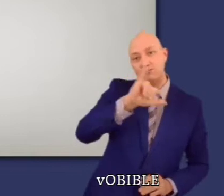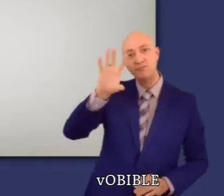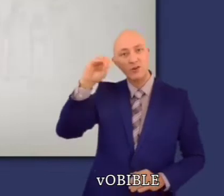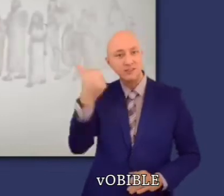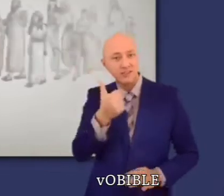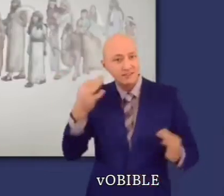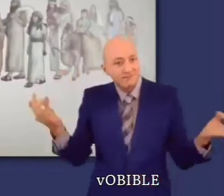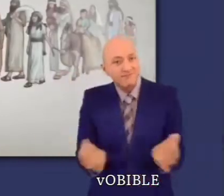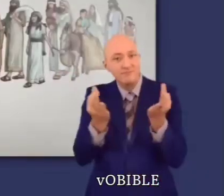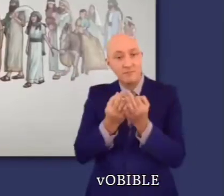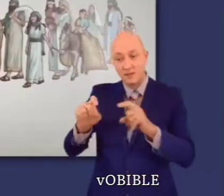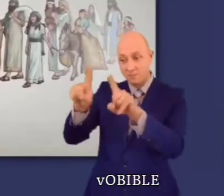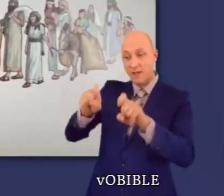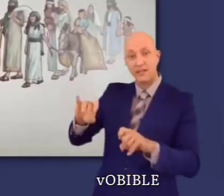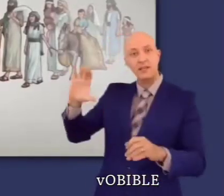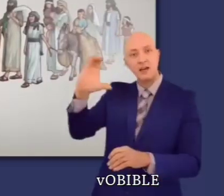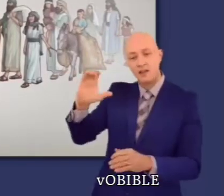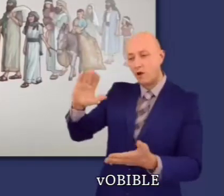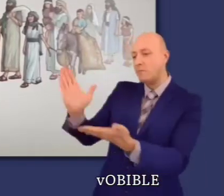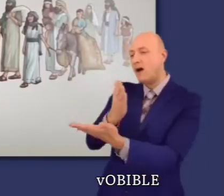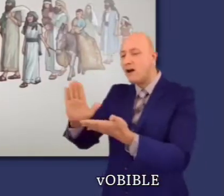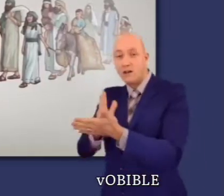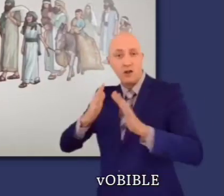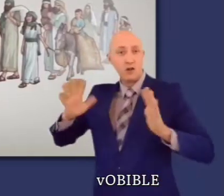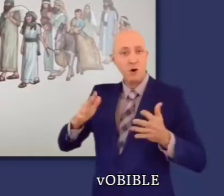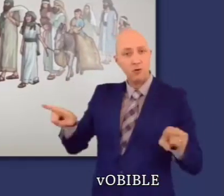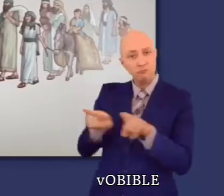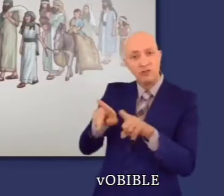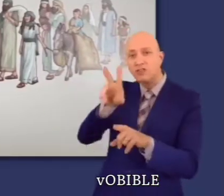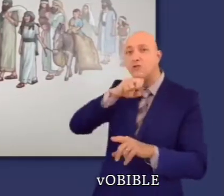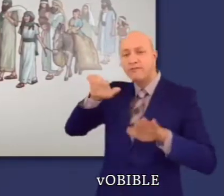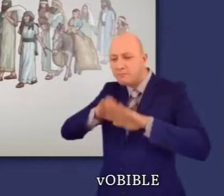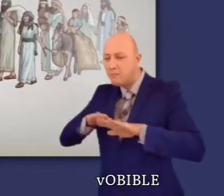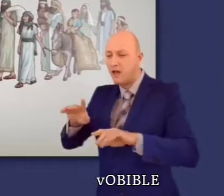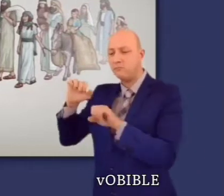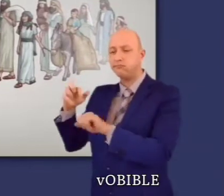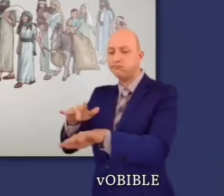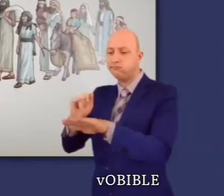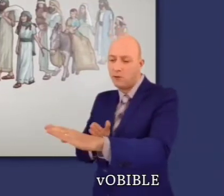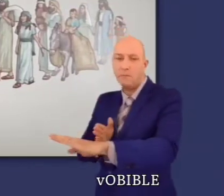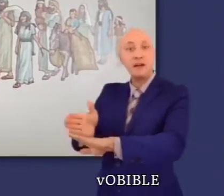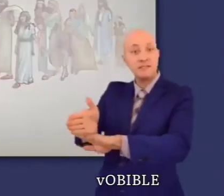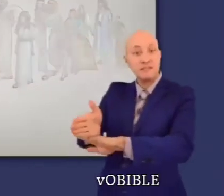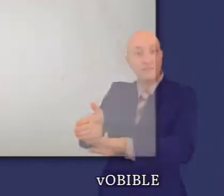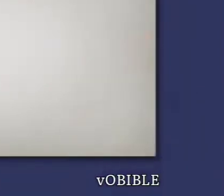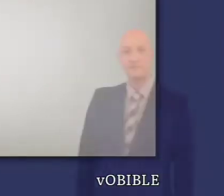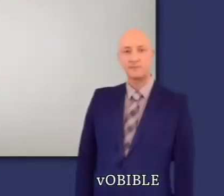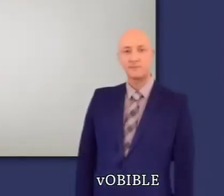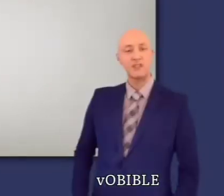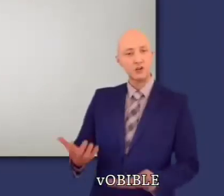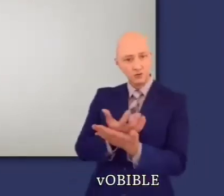alors que les israélites s'apprêtent à traverser le Jourdain, Moïse reçoit des instructions supplémentaires, par exemple en rapport avec le partage du pays de Canaan.